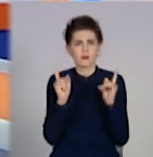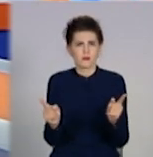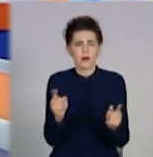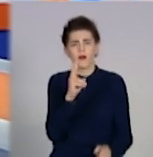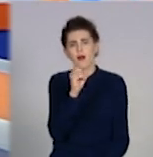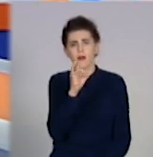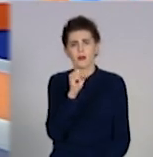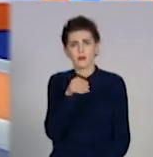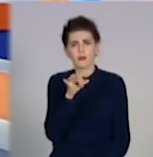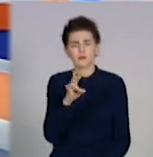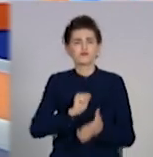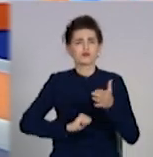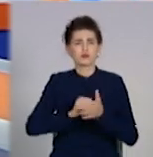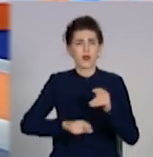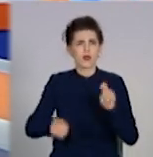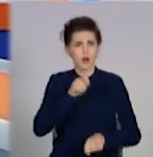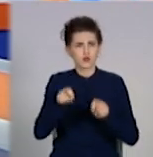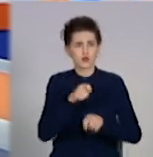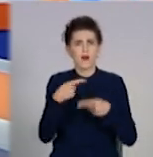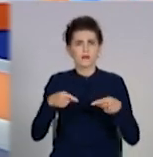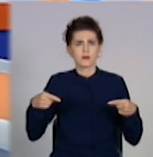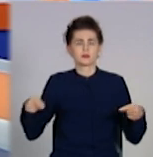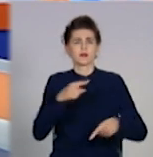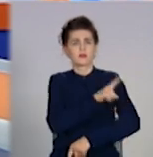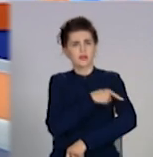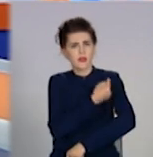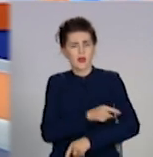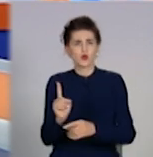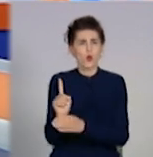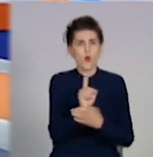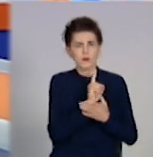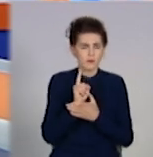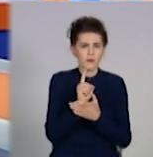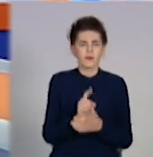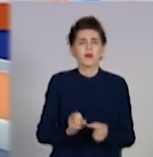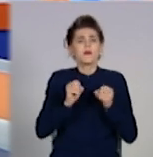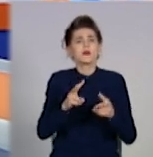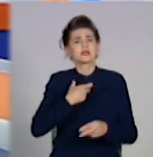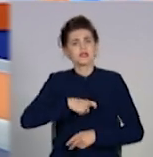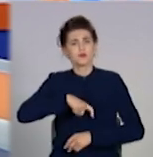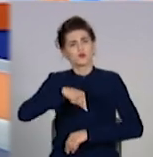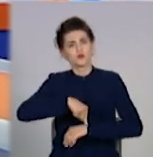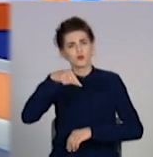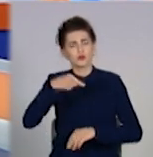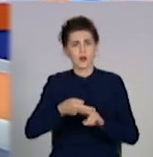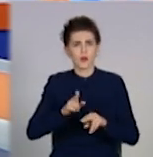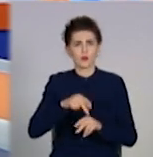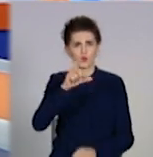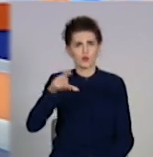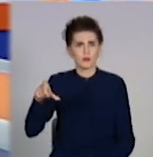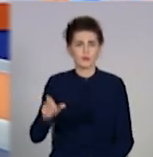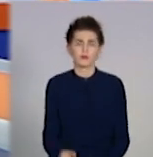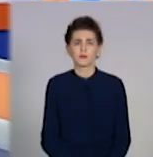постійна – порушення всіх санітарних норм. Як до цього поставилися підприємці та покупці, розкаже Анна Мальцева.